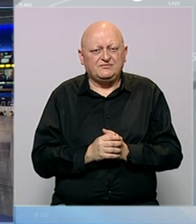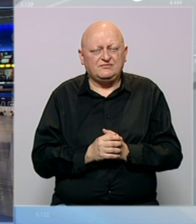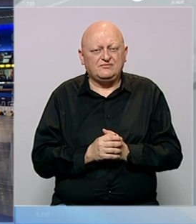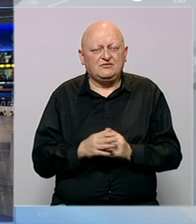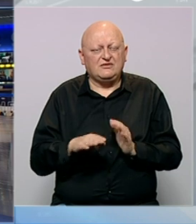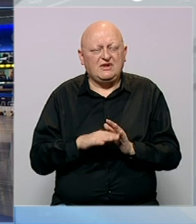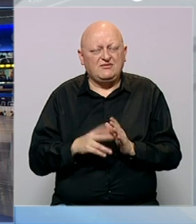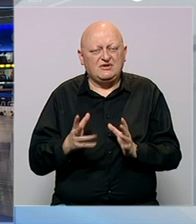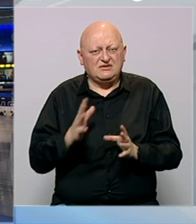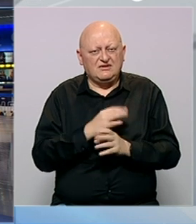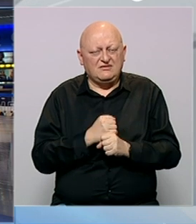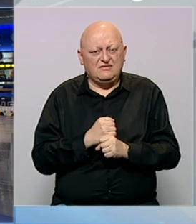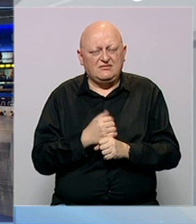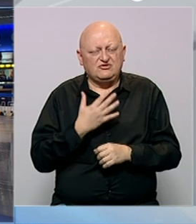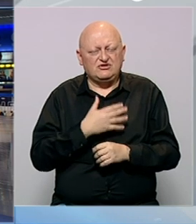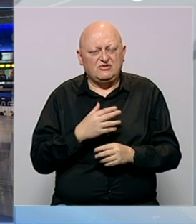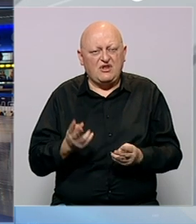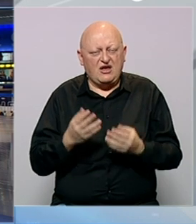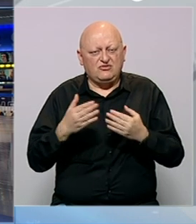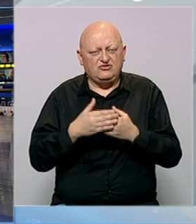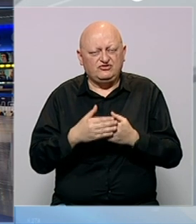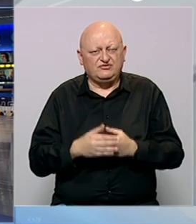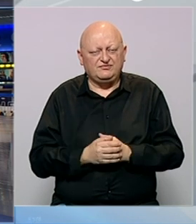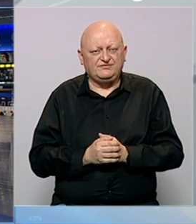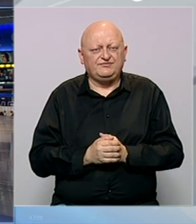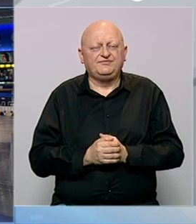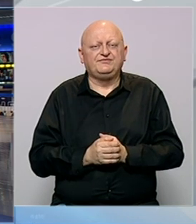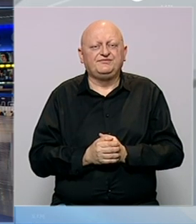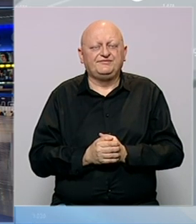U dnevniku o tri toliko želimo vam ugodnu i laku noć.